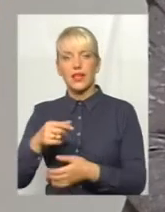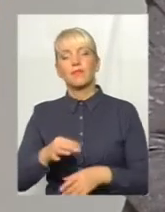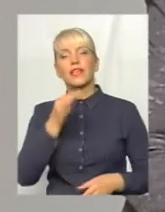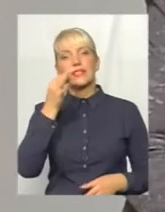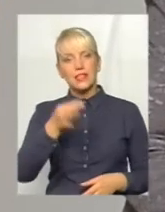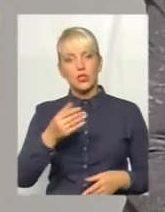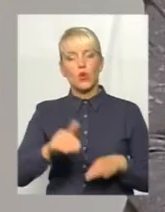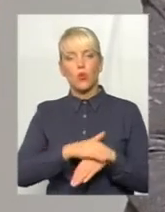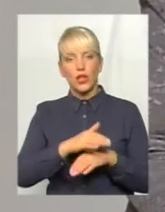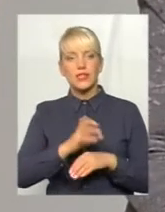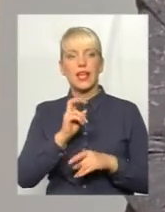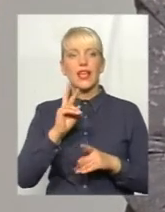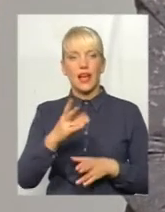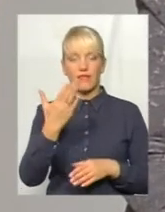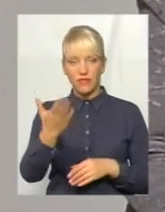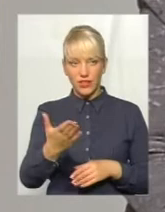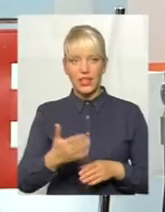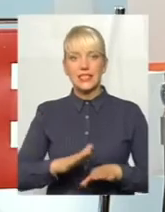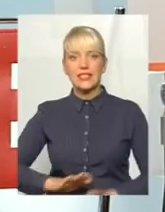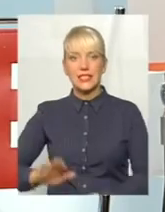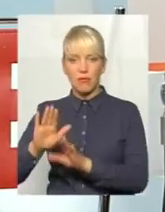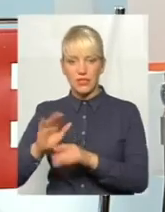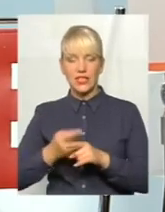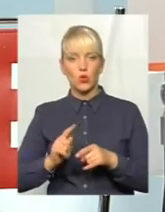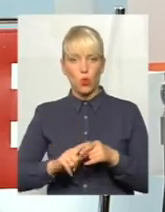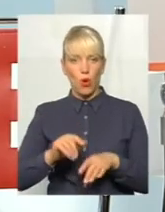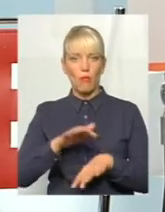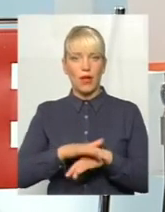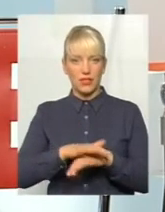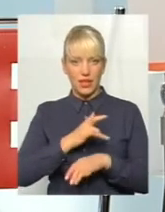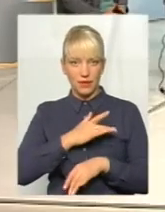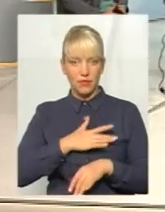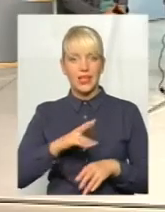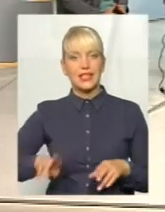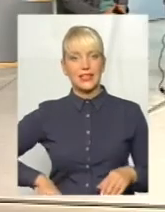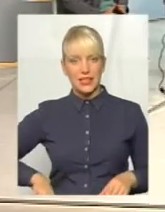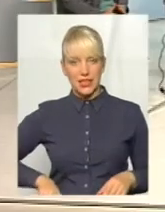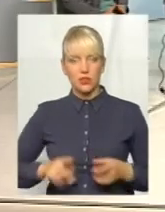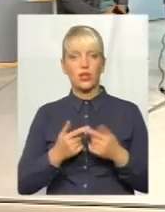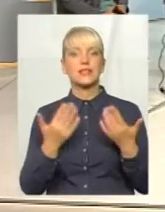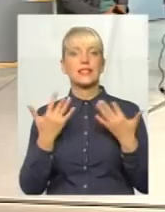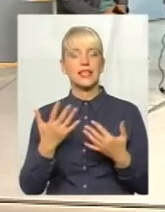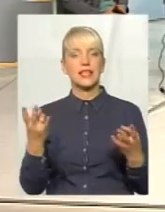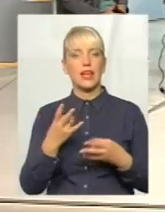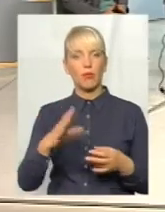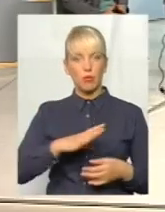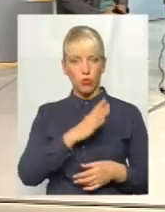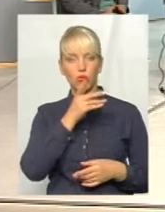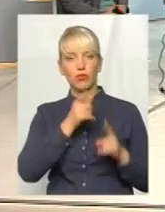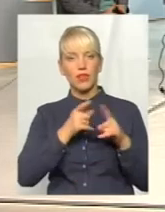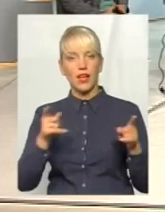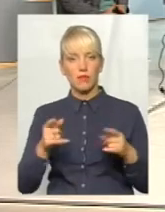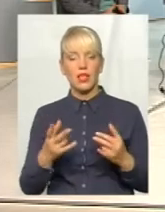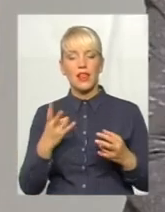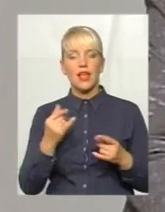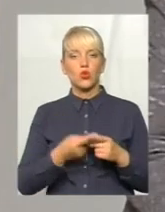пожалуйста, так як ви замість того банку, директора, скільки треба було терміну на те,